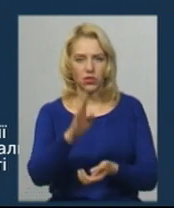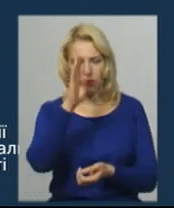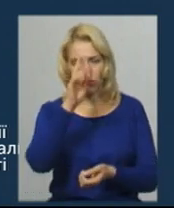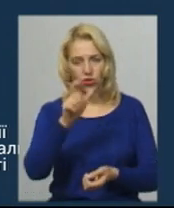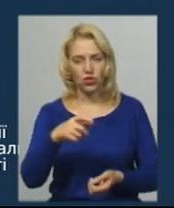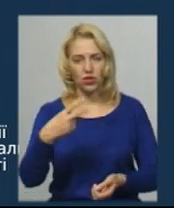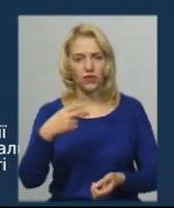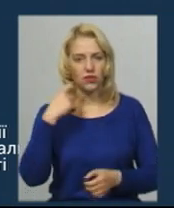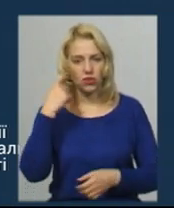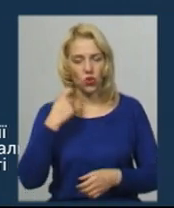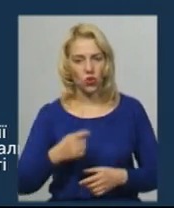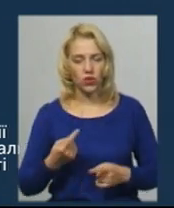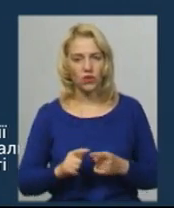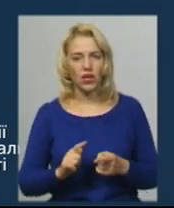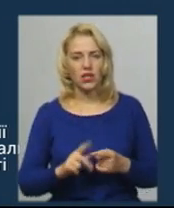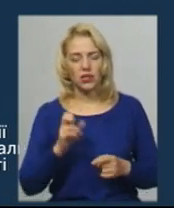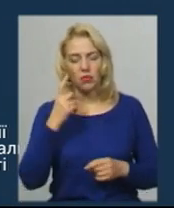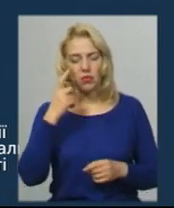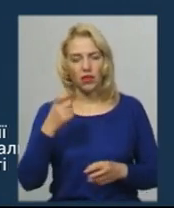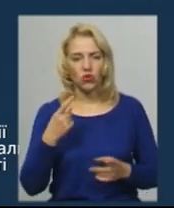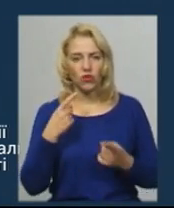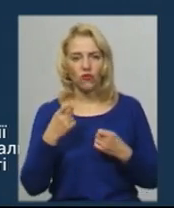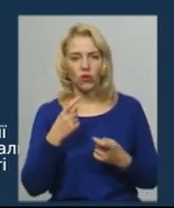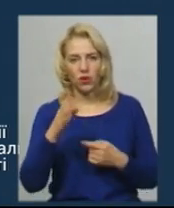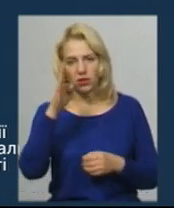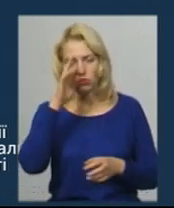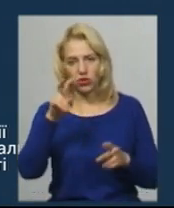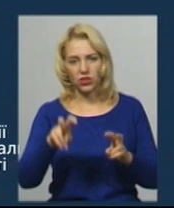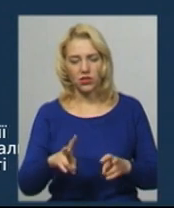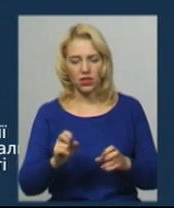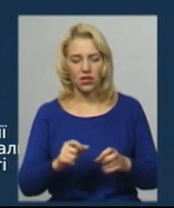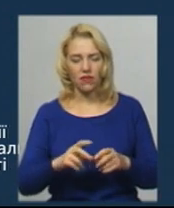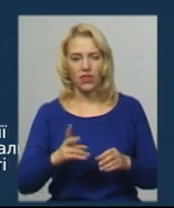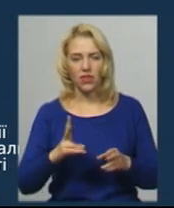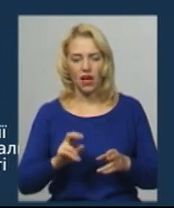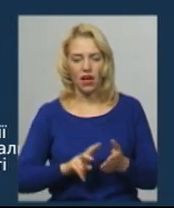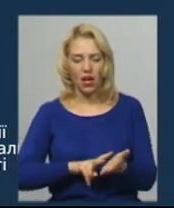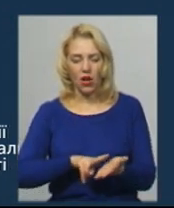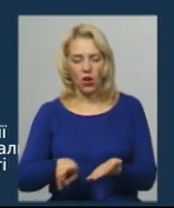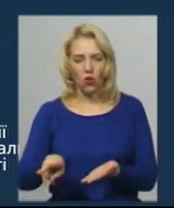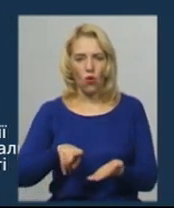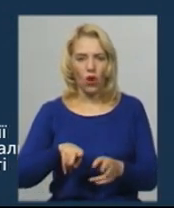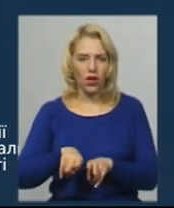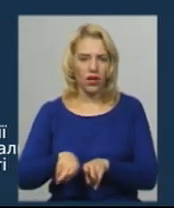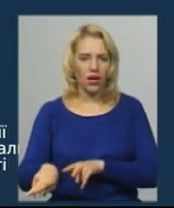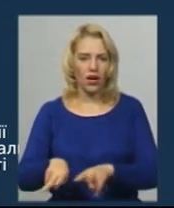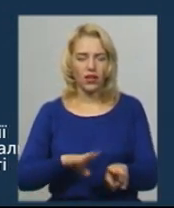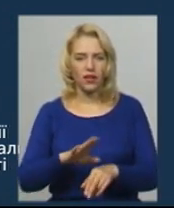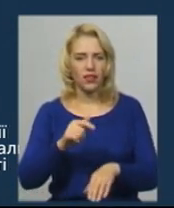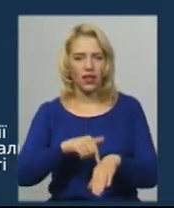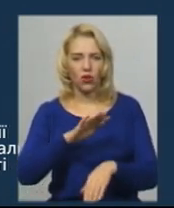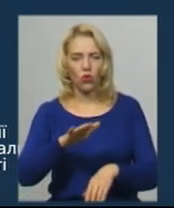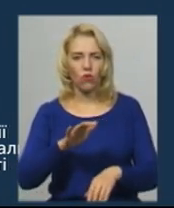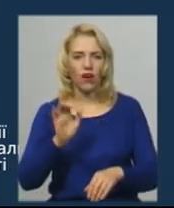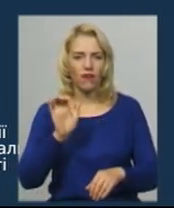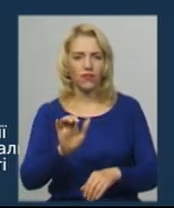місцевого депуття. За попередньою інформацією, молодий чоловік сидів на коліях і не реагував на сигнали локомотива. У